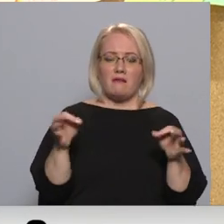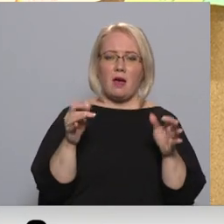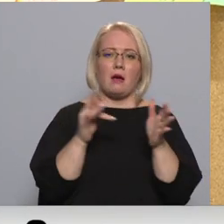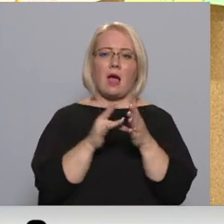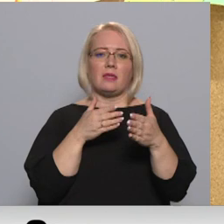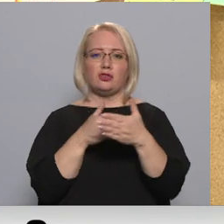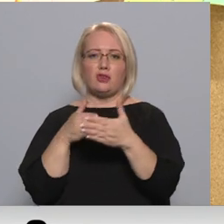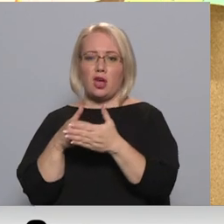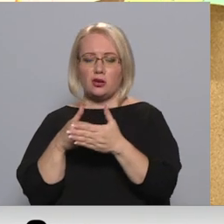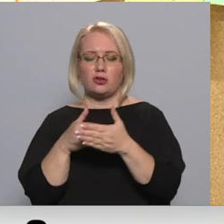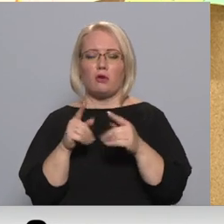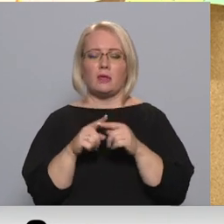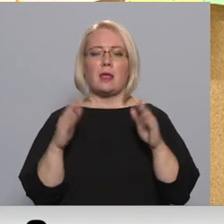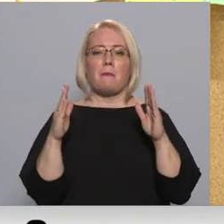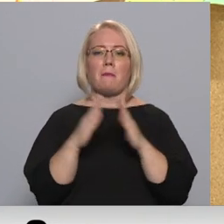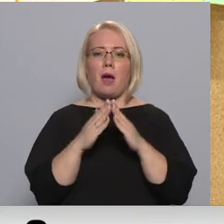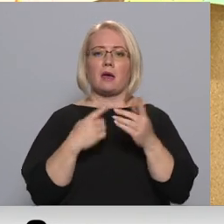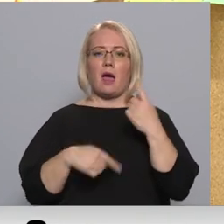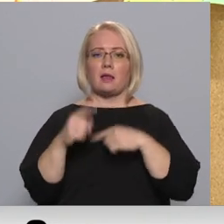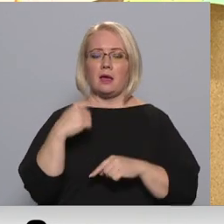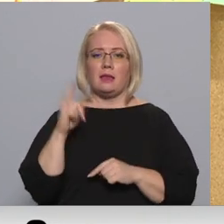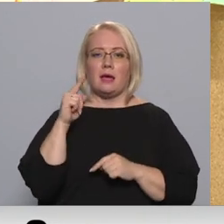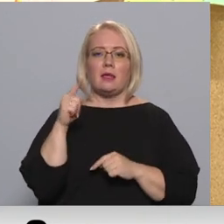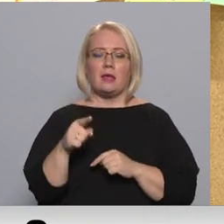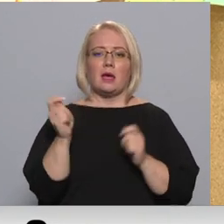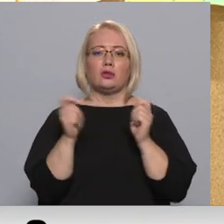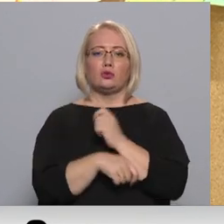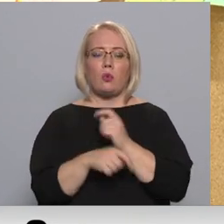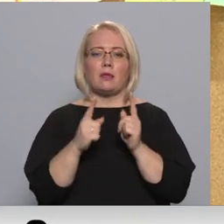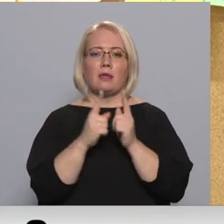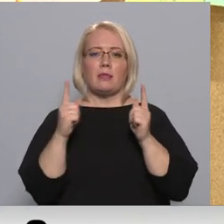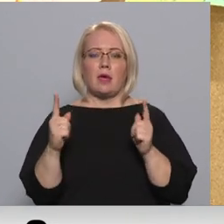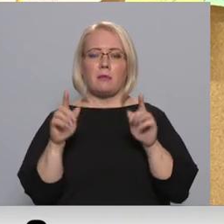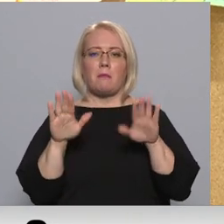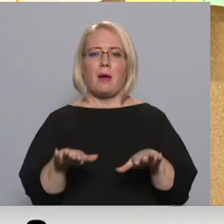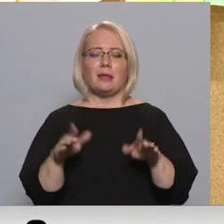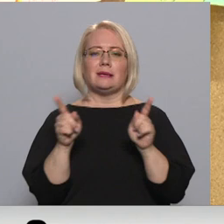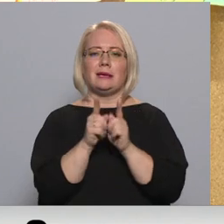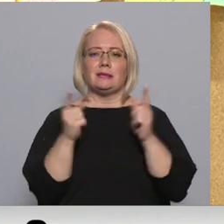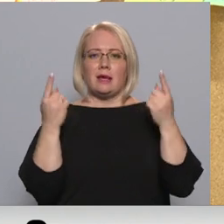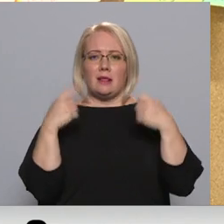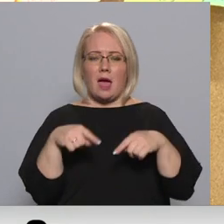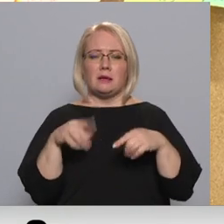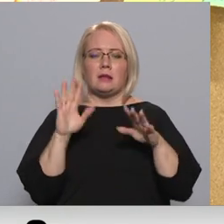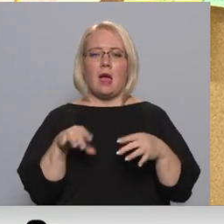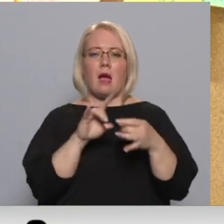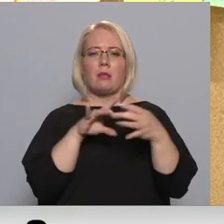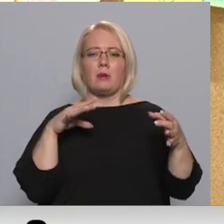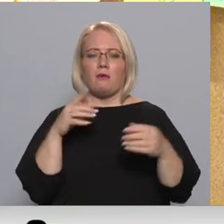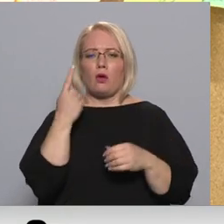jāpārvara. Mājupceļš ir tikai tad, kad līdz soda termiņa beigām ir palicis neliels laiks, lai viņi atbrīvotos no